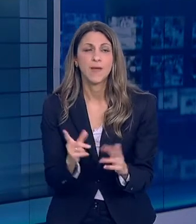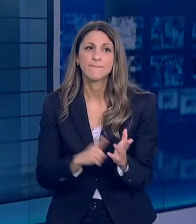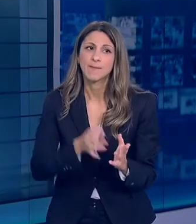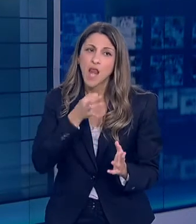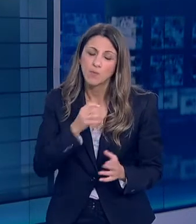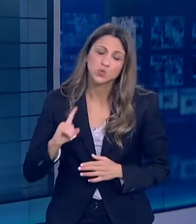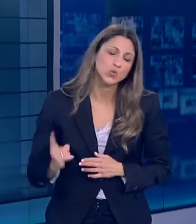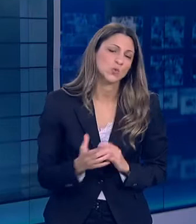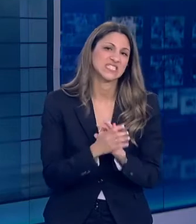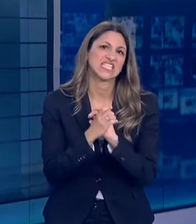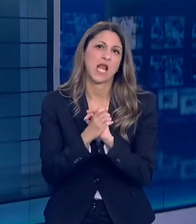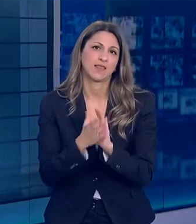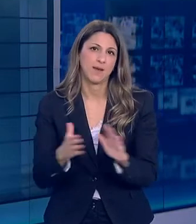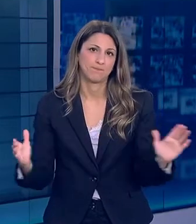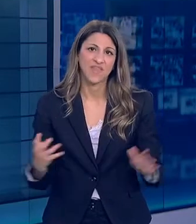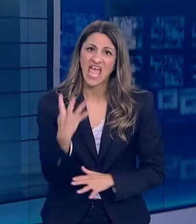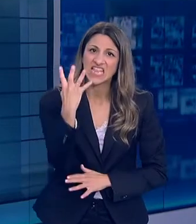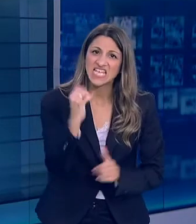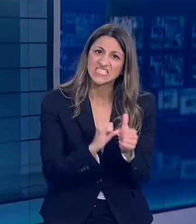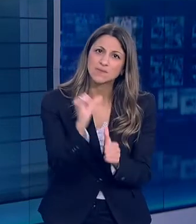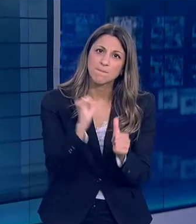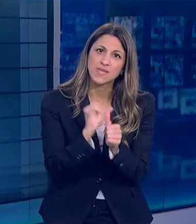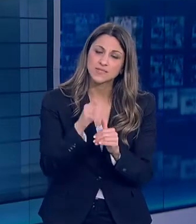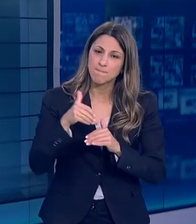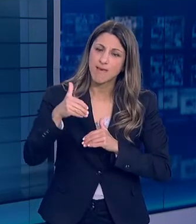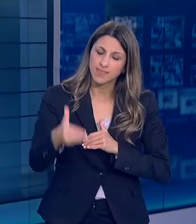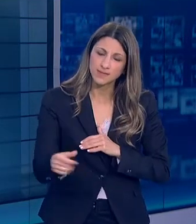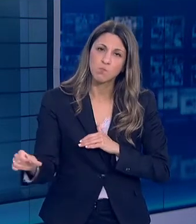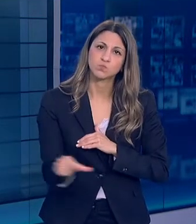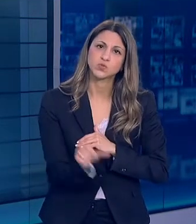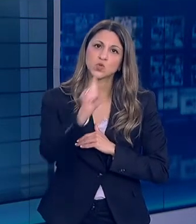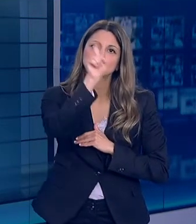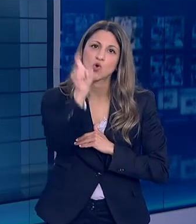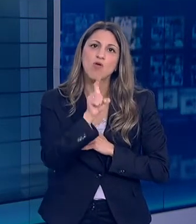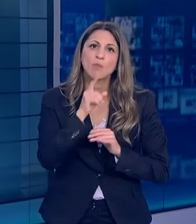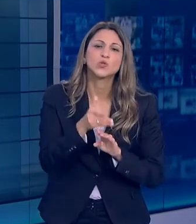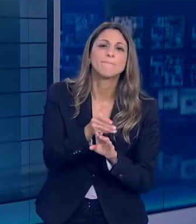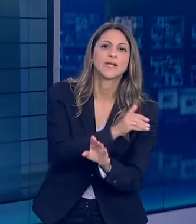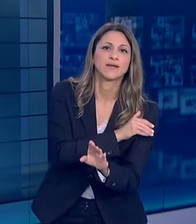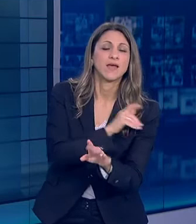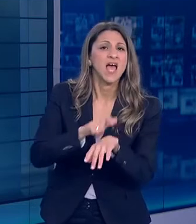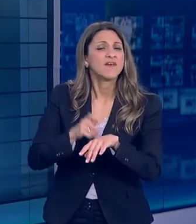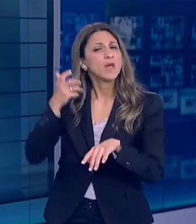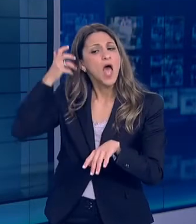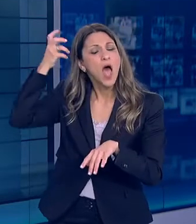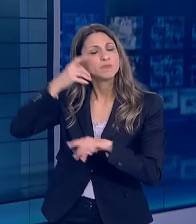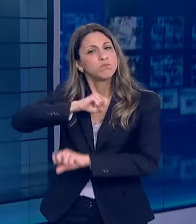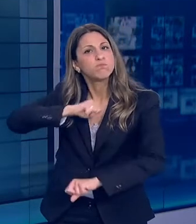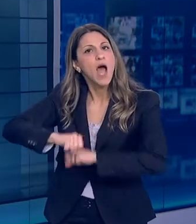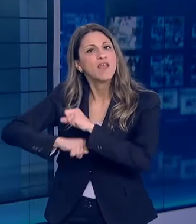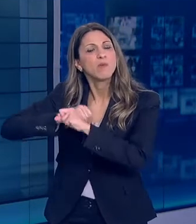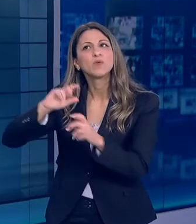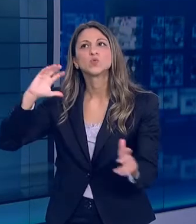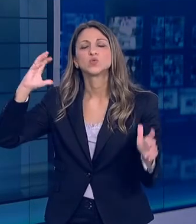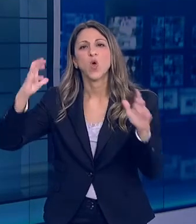σε όλους σας Τέσσερις μήνες μετά επιστρέφουμε σταδιακά στην κανονικότητα Η επιστήμη κάνει παγκοσμίως ό,τι μπορεί σε ένα